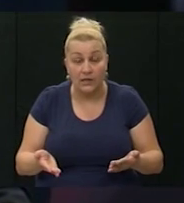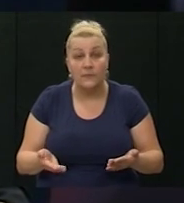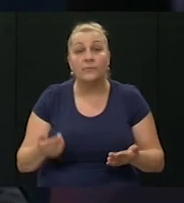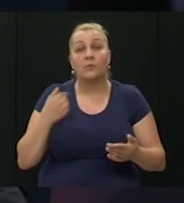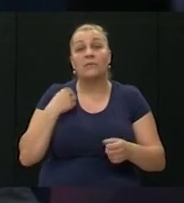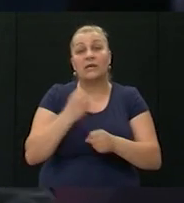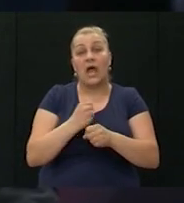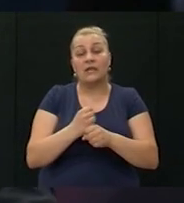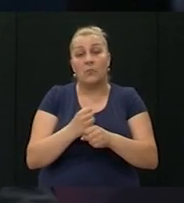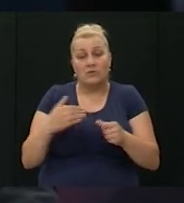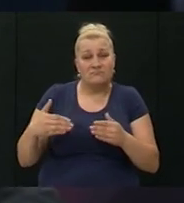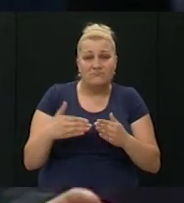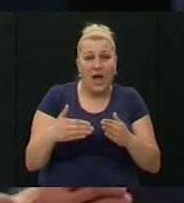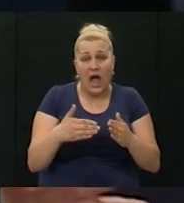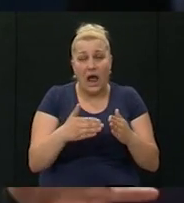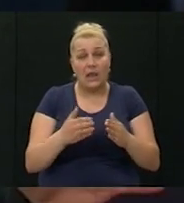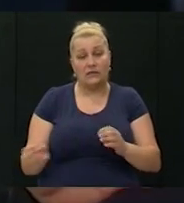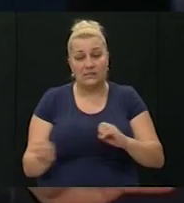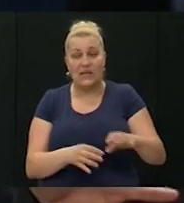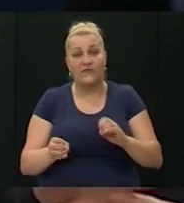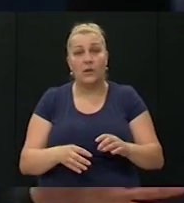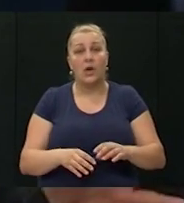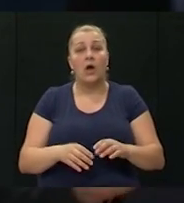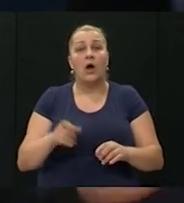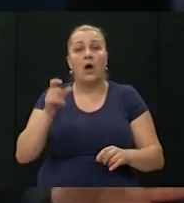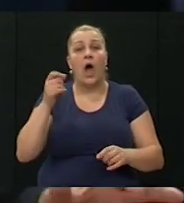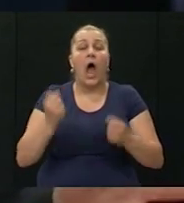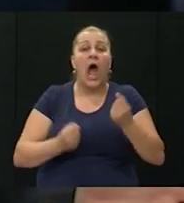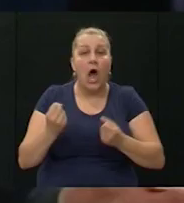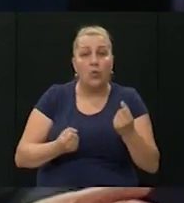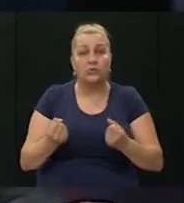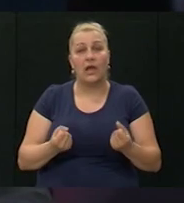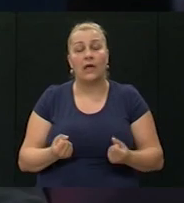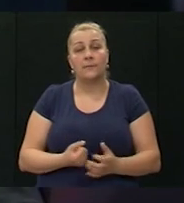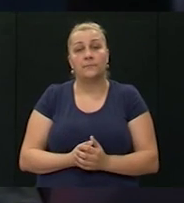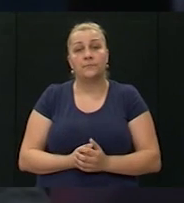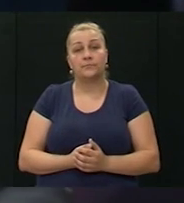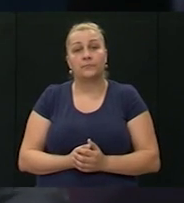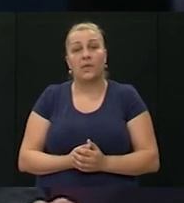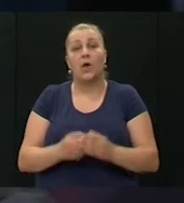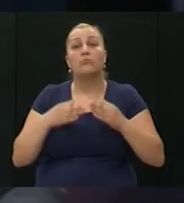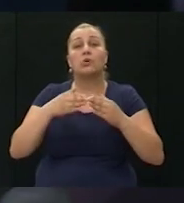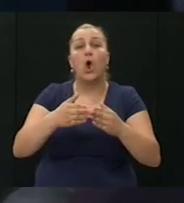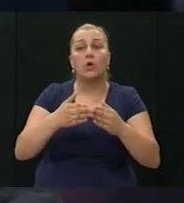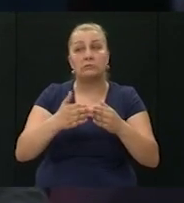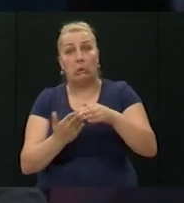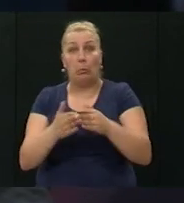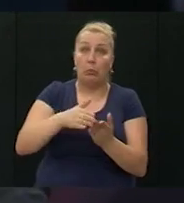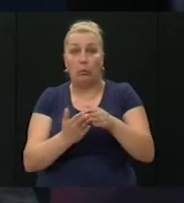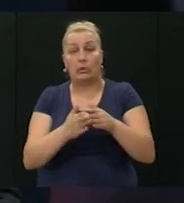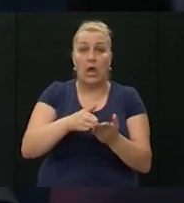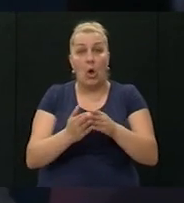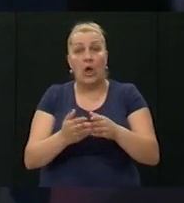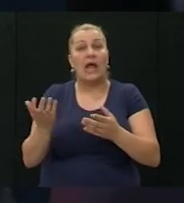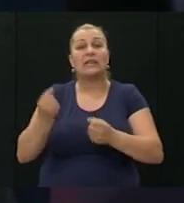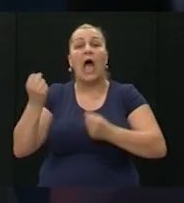na one puntižele, tovarimo male terenske i osobne nekoliko automobila što smo imali, brod se prilično zaljulja